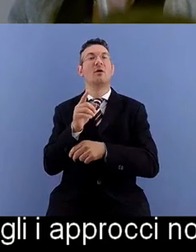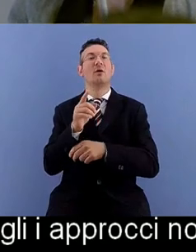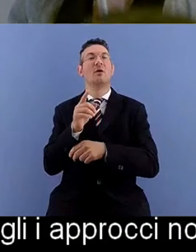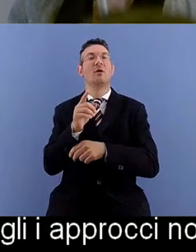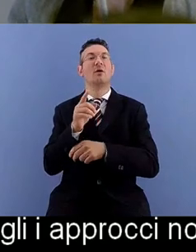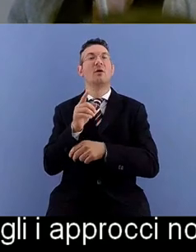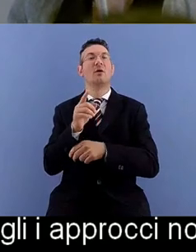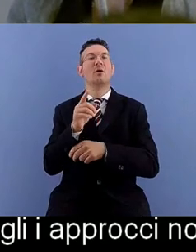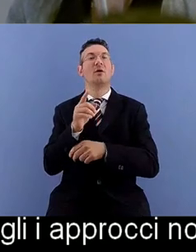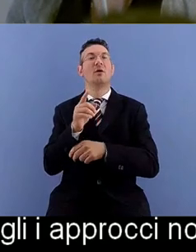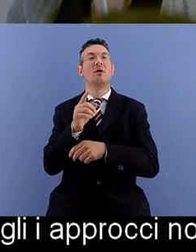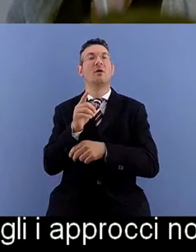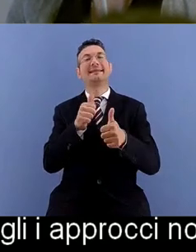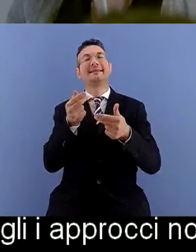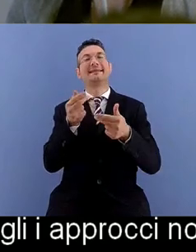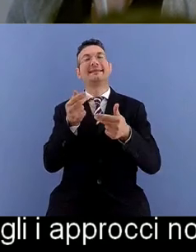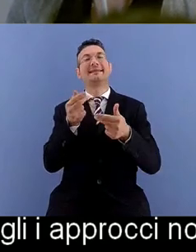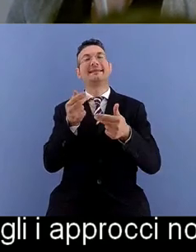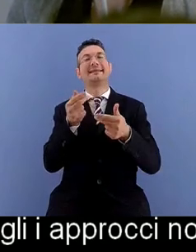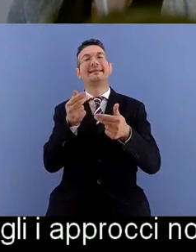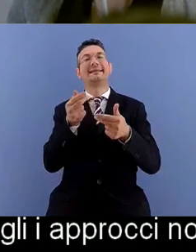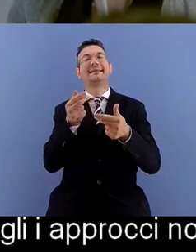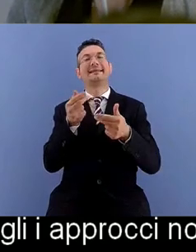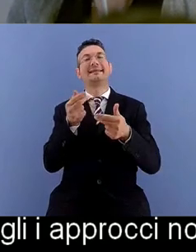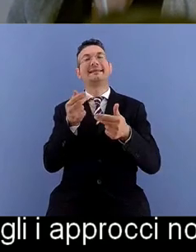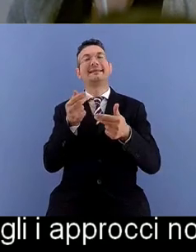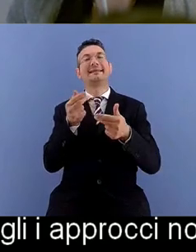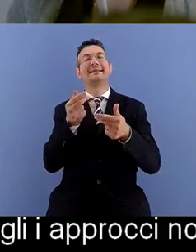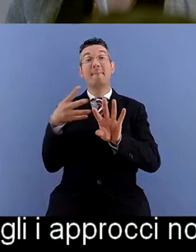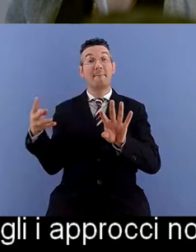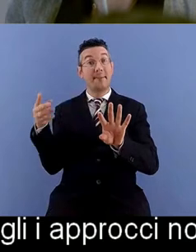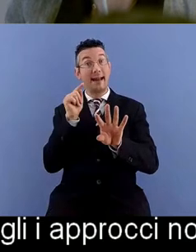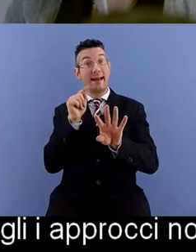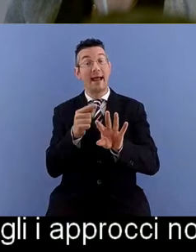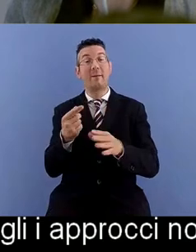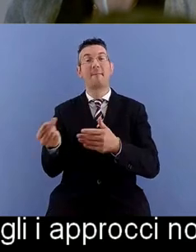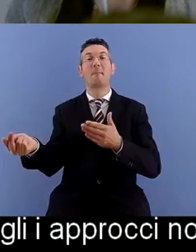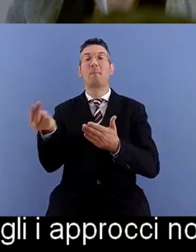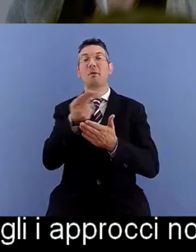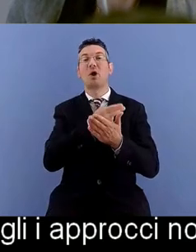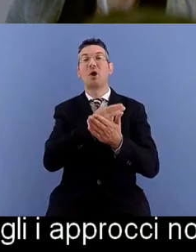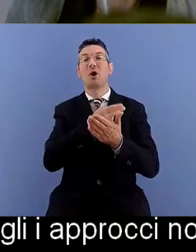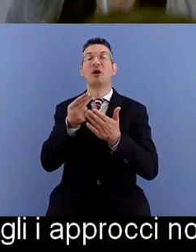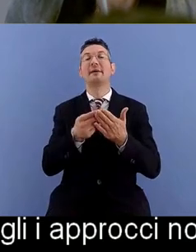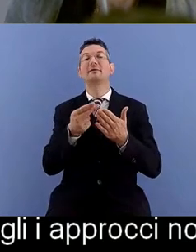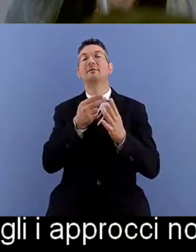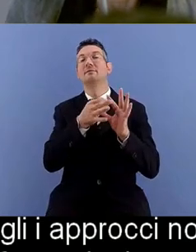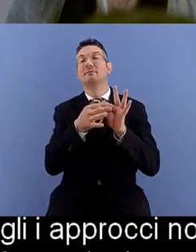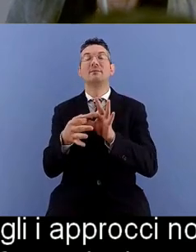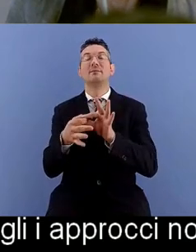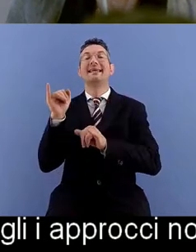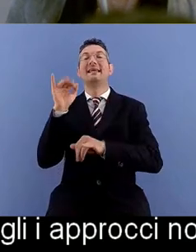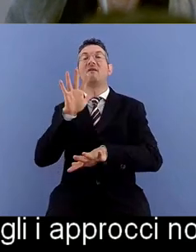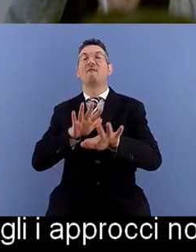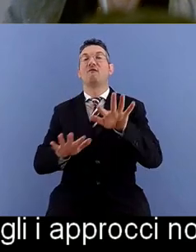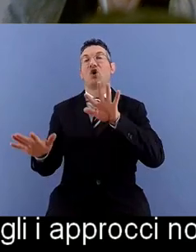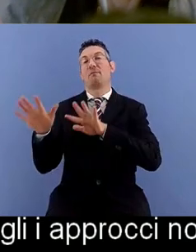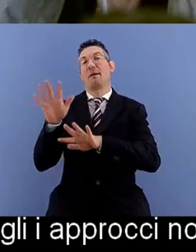questa tabella è rivolta al progetto delle informazioni e